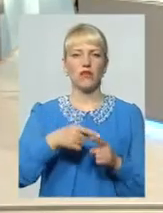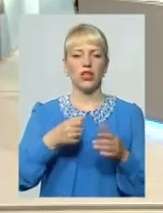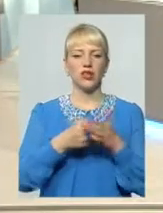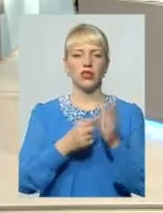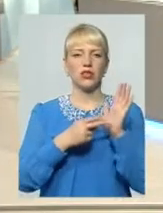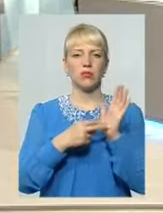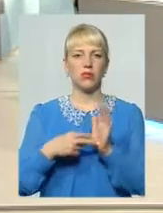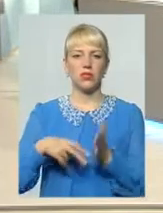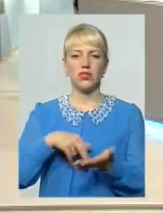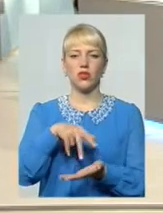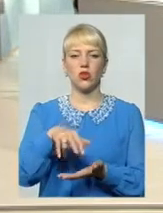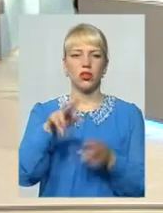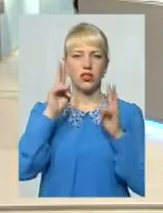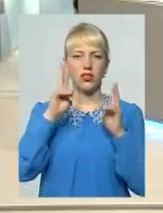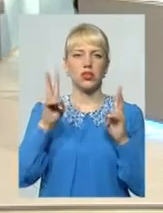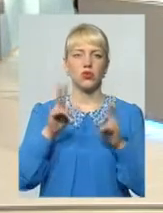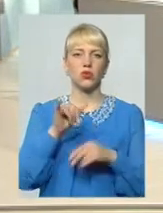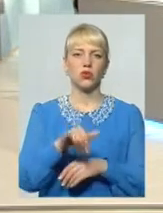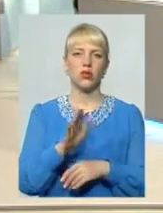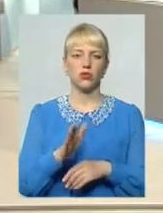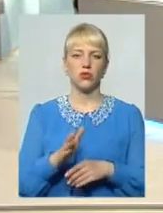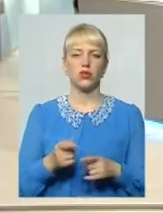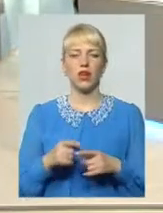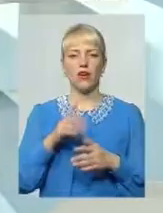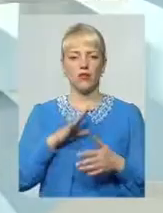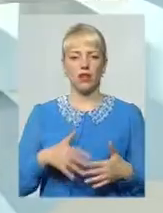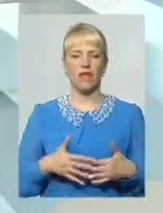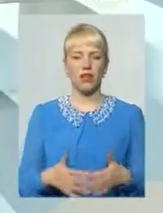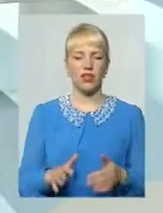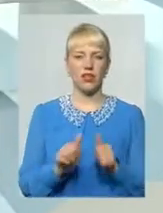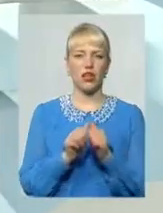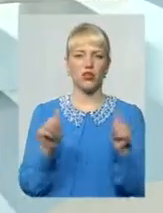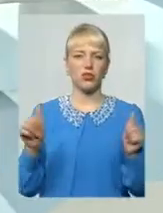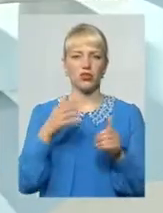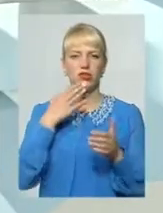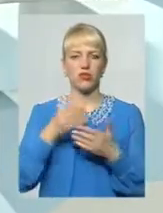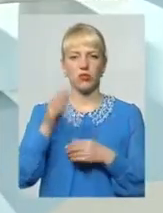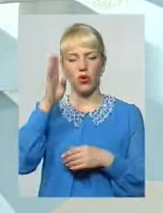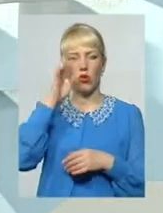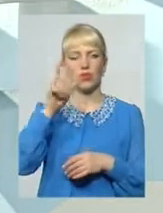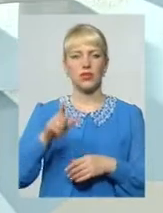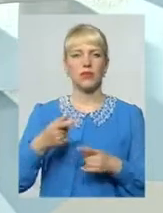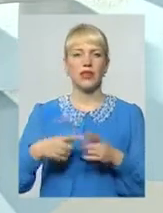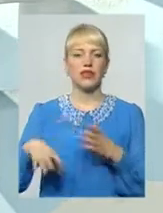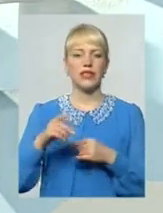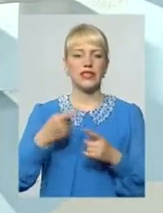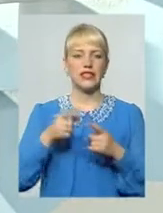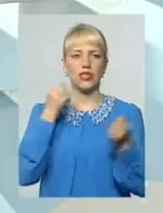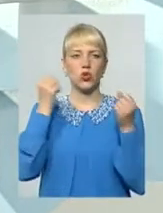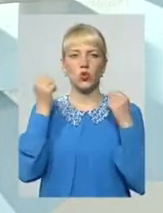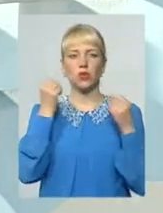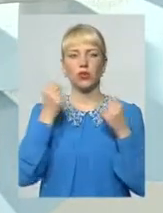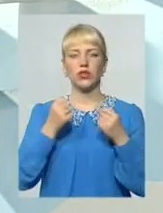місяців доходила І не знала навіть, хто в неї буде Вона була вагітна, розлучилася зі своїм хлопцем І ці всі турботи в